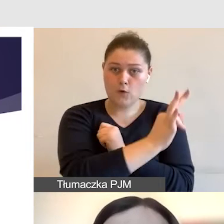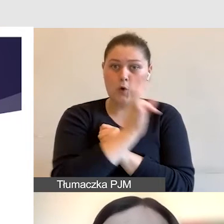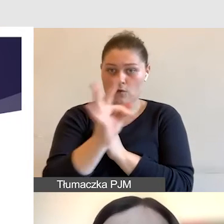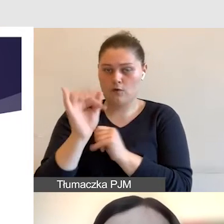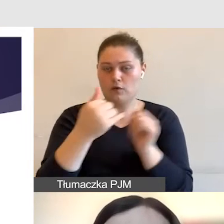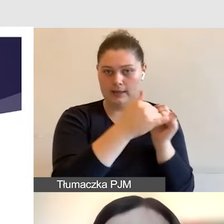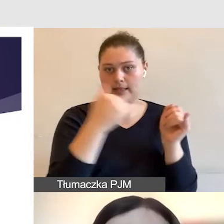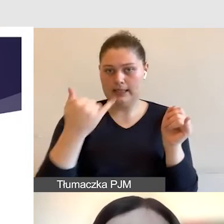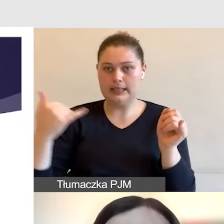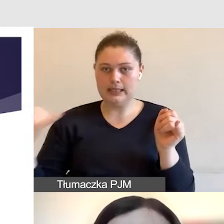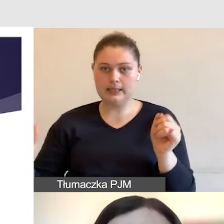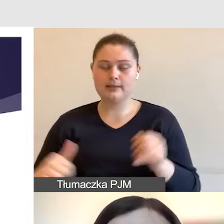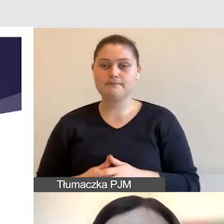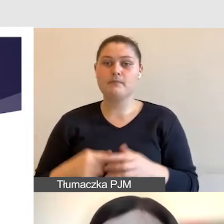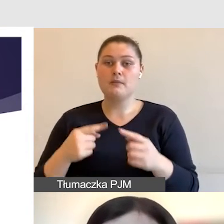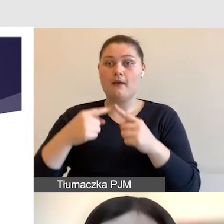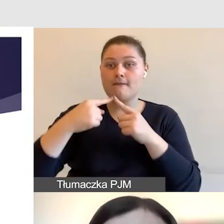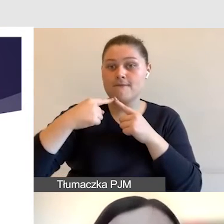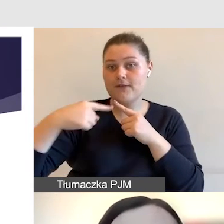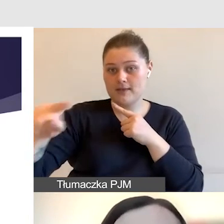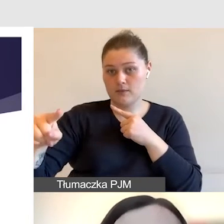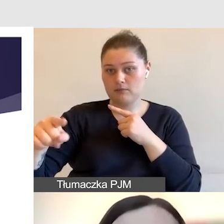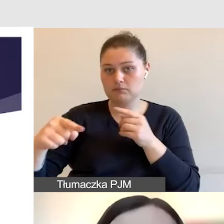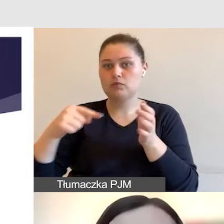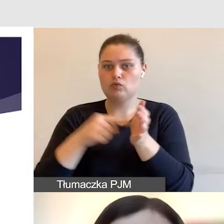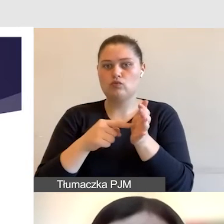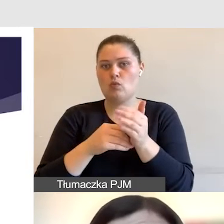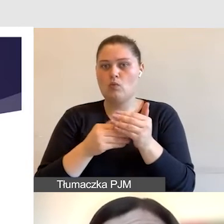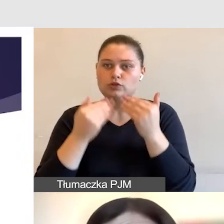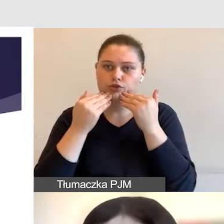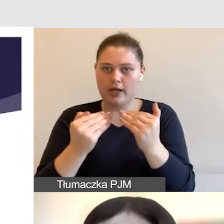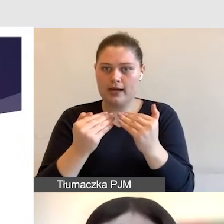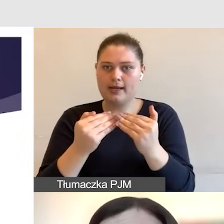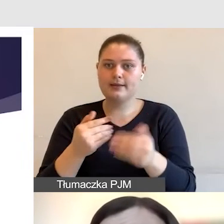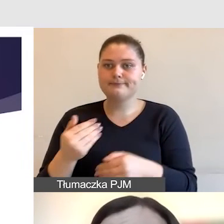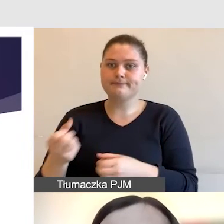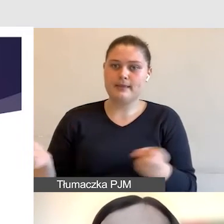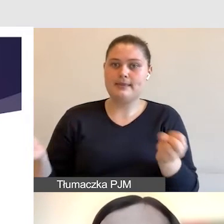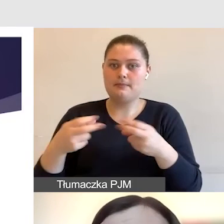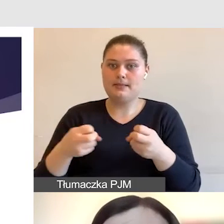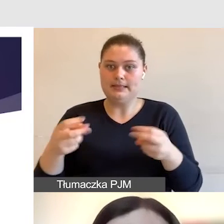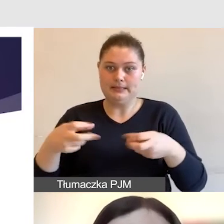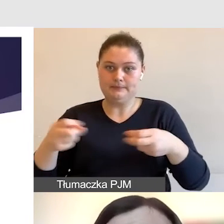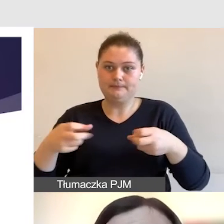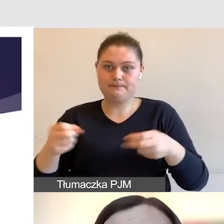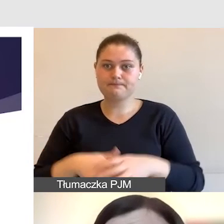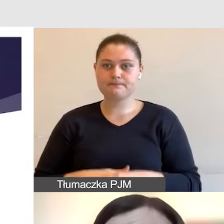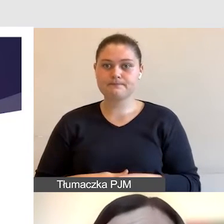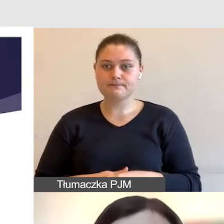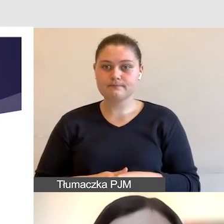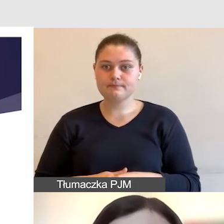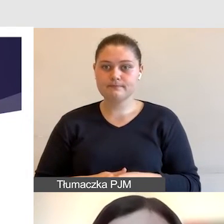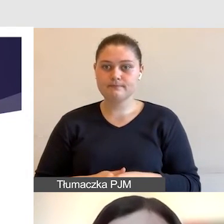wówczas napisy będą się wyświetlały. Oczywiście tak jak tłumaczą języka migowego napisowcom przesyłamy